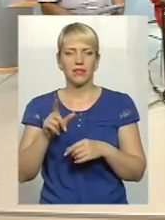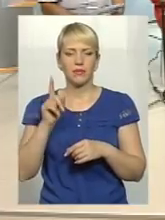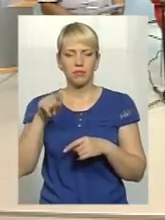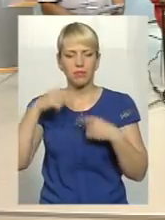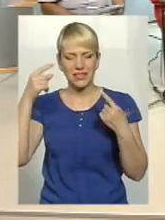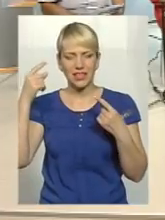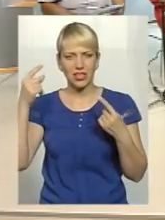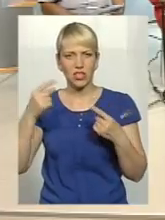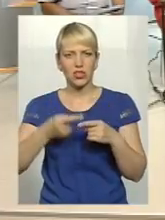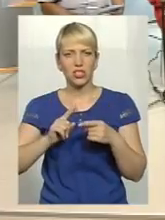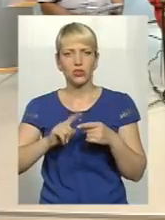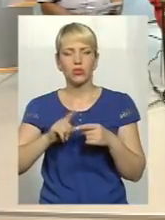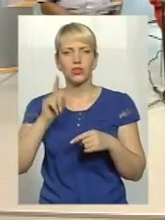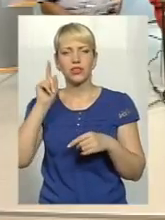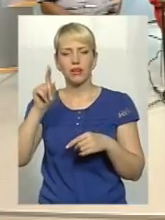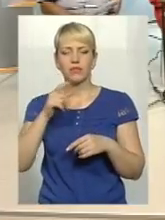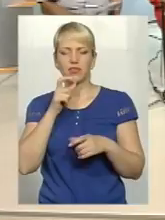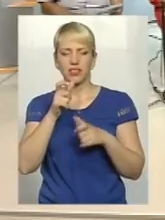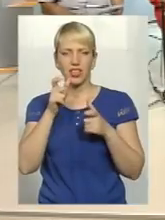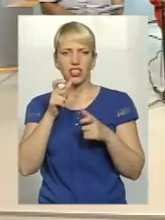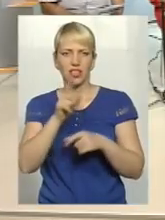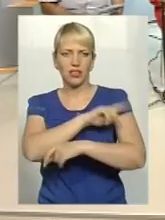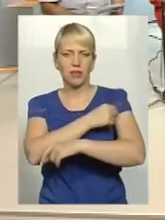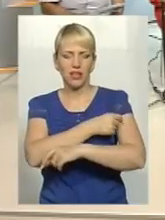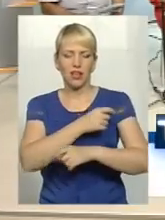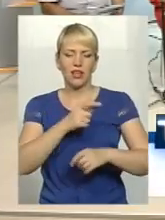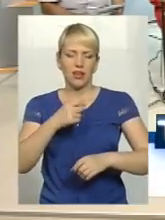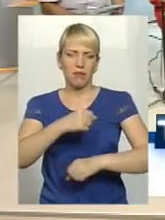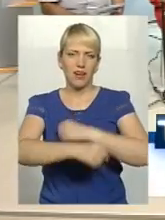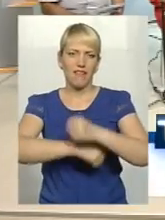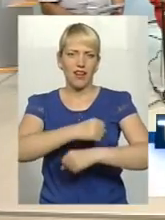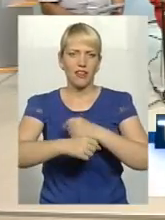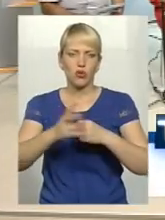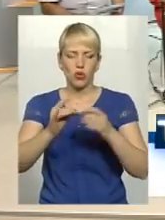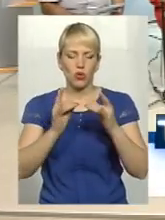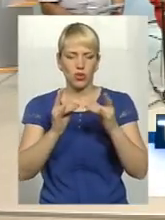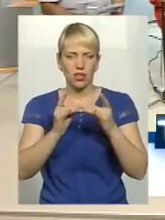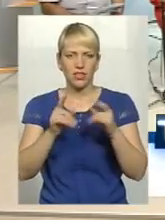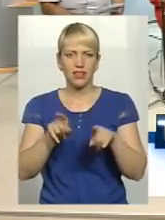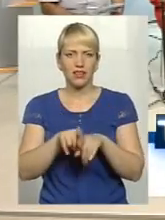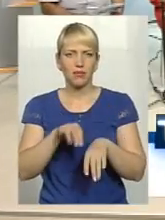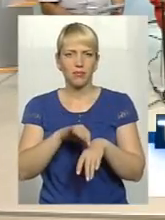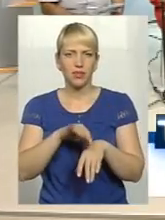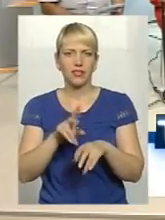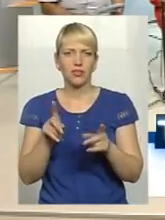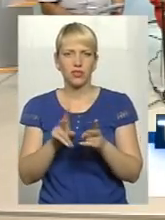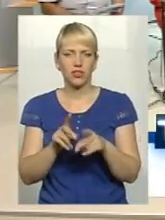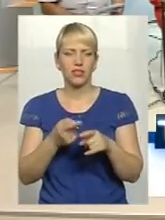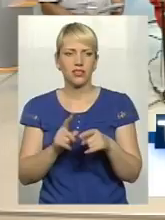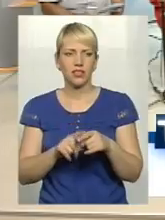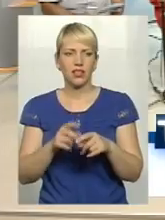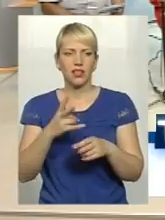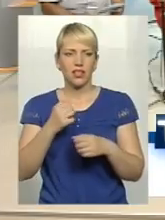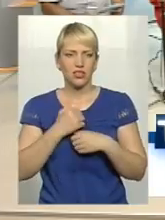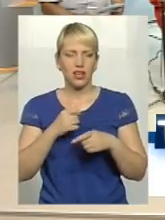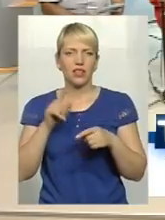Ну війн, дуже за це боромся. Ось така несправедливість стикається з нею. І, на жаль, такі